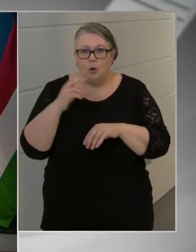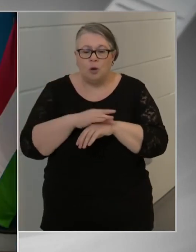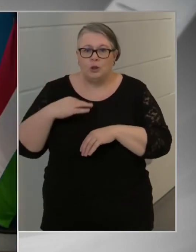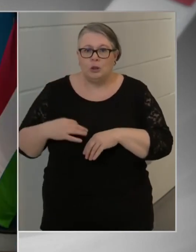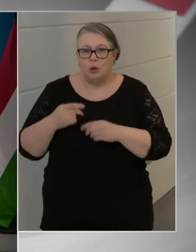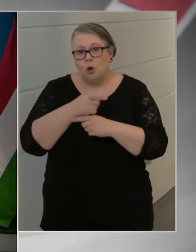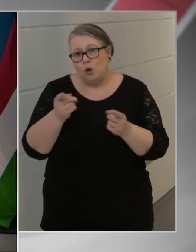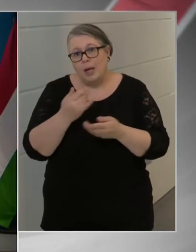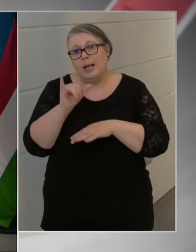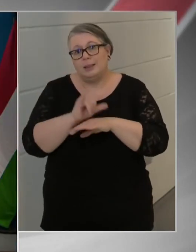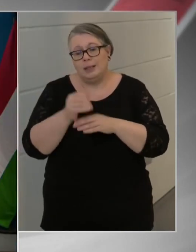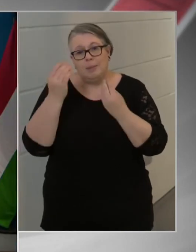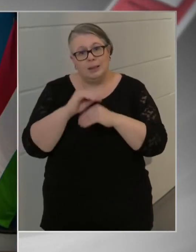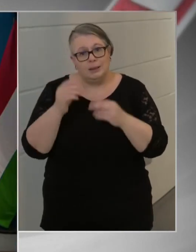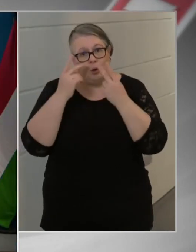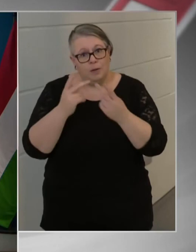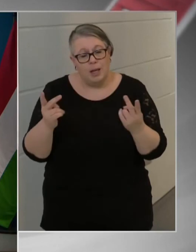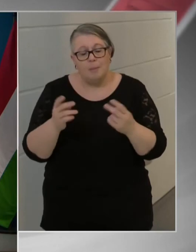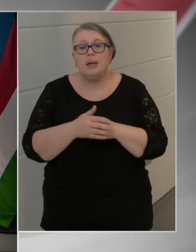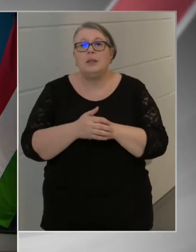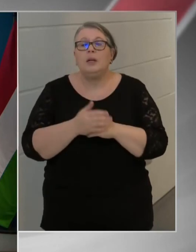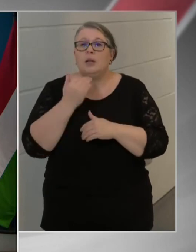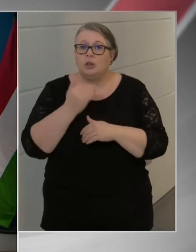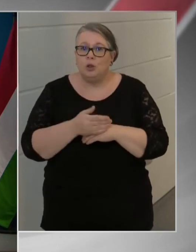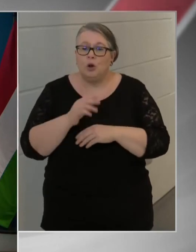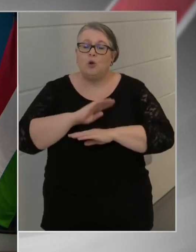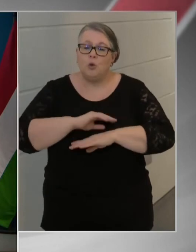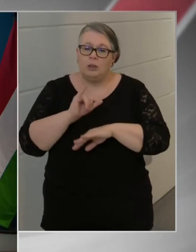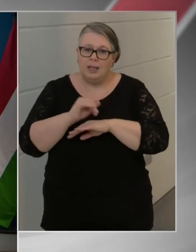-teszteredmény, valamint a műtét napján végzett negatív antigénygyors teszt.